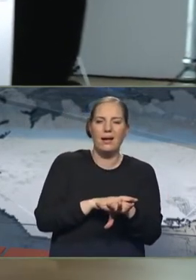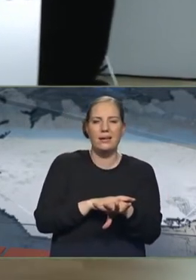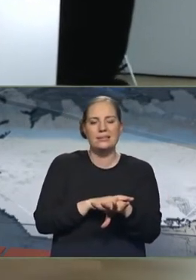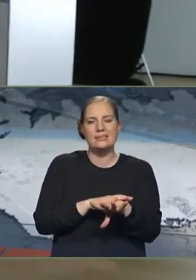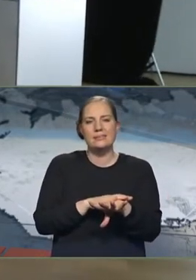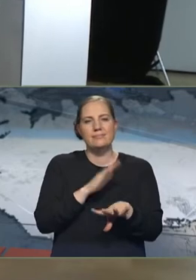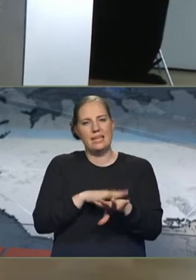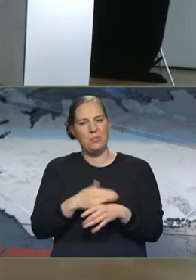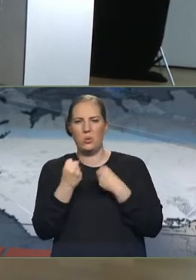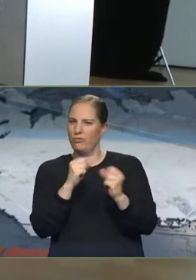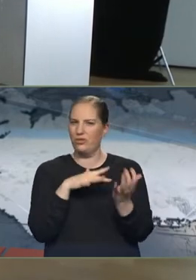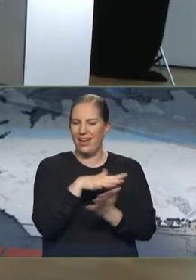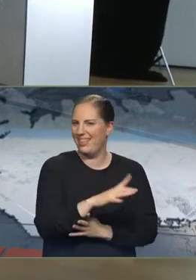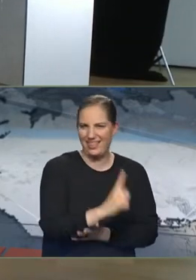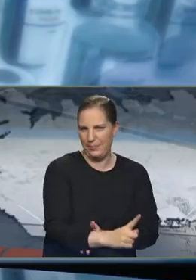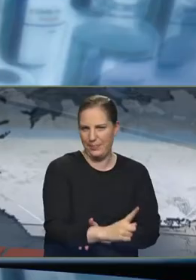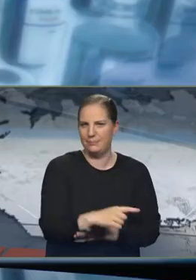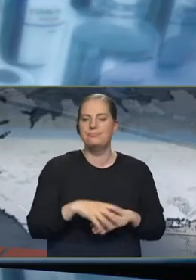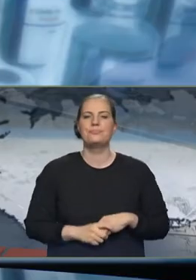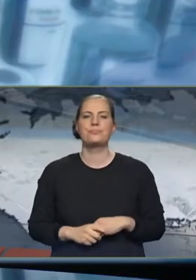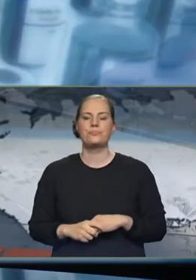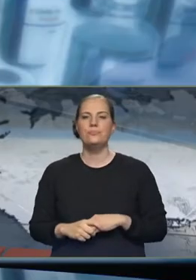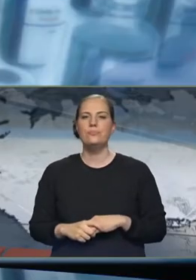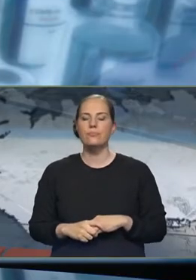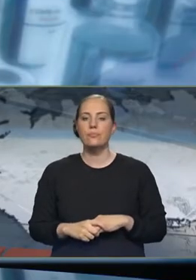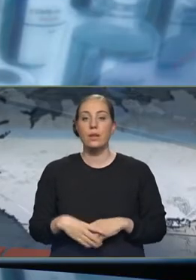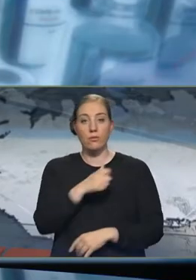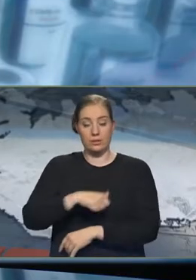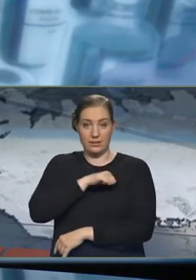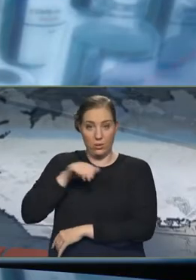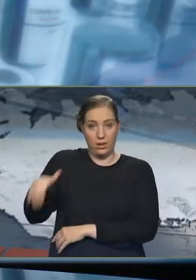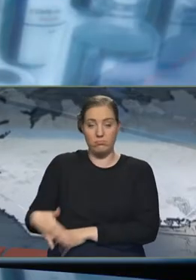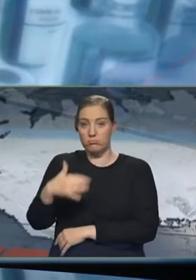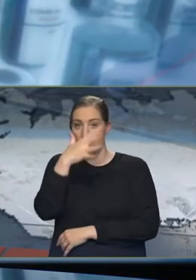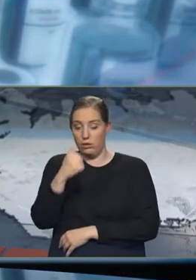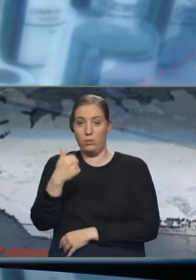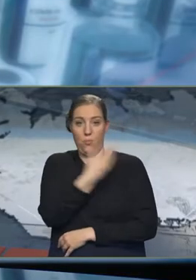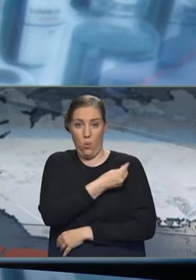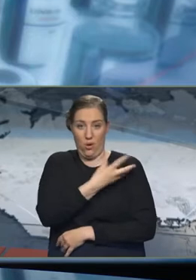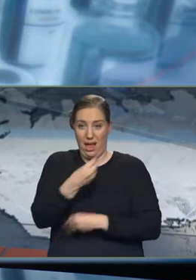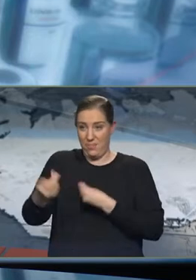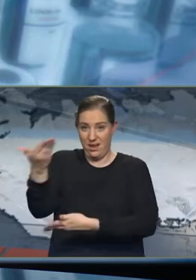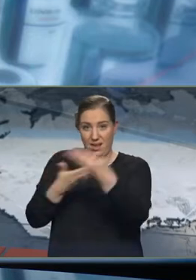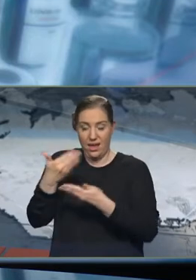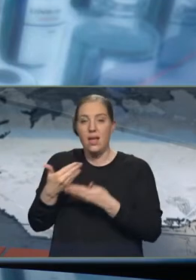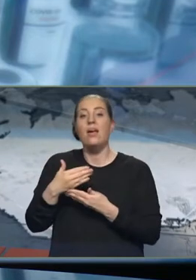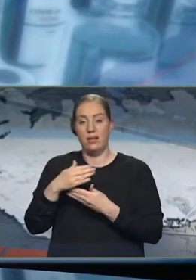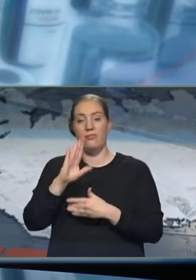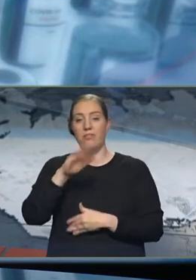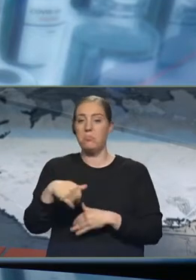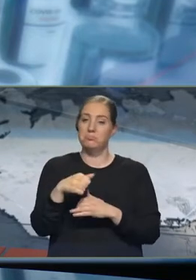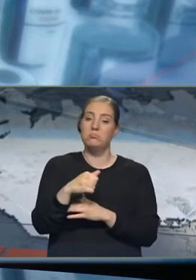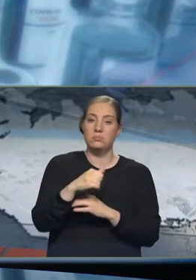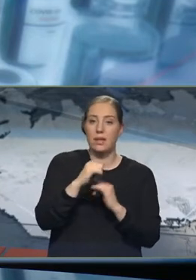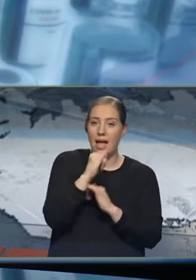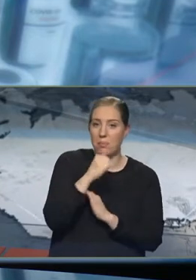kröftum í það. Fórsættir sá þar að væntir þess að affending bóluöfnan gangi ræðar á öðrum fjórungu ásins